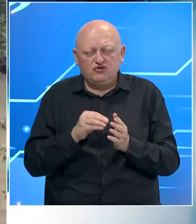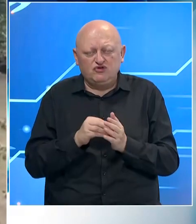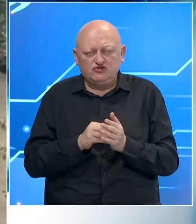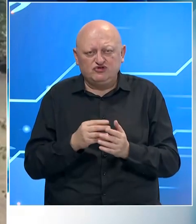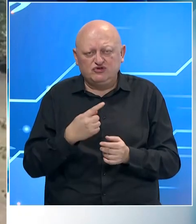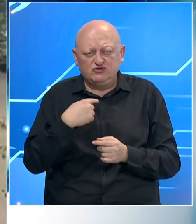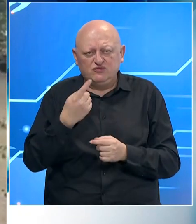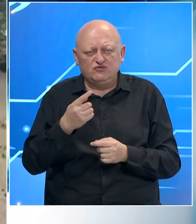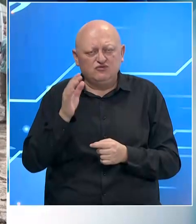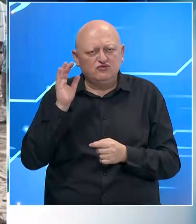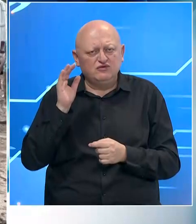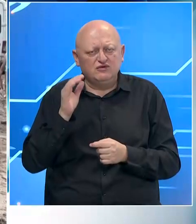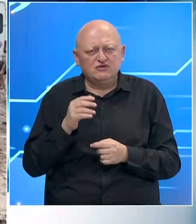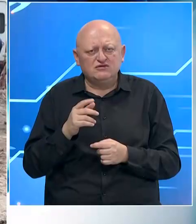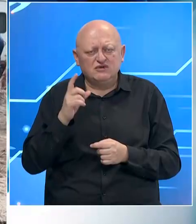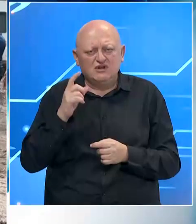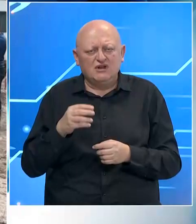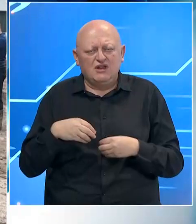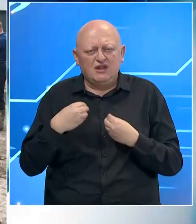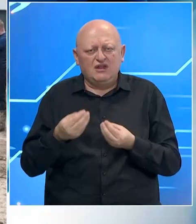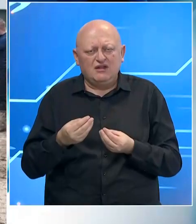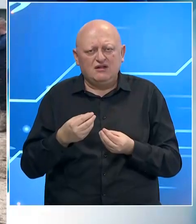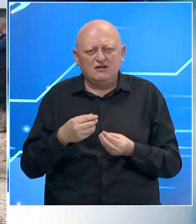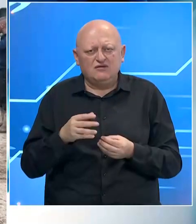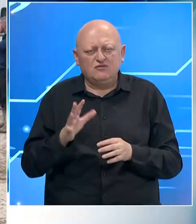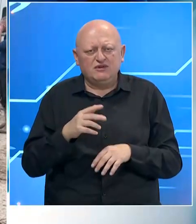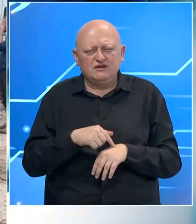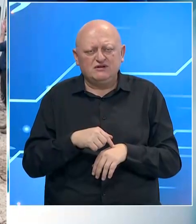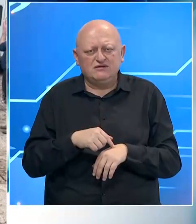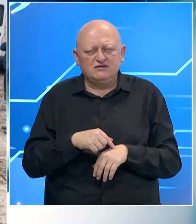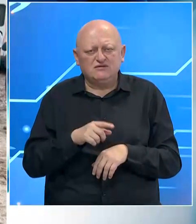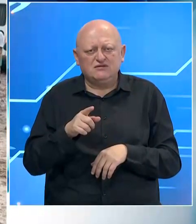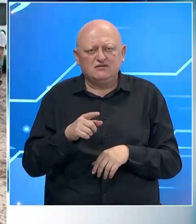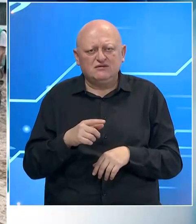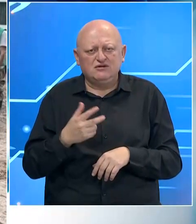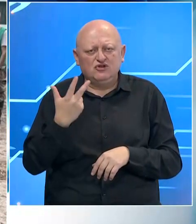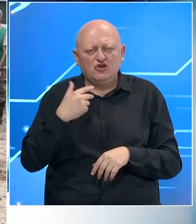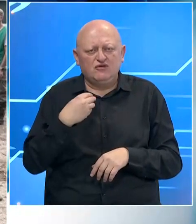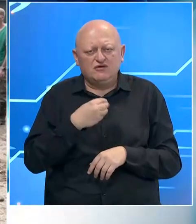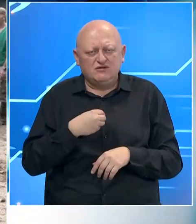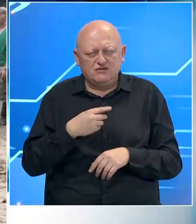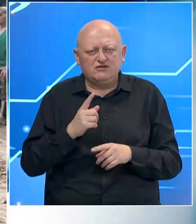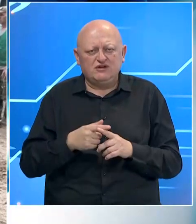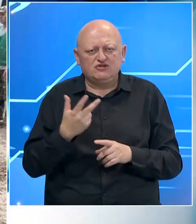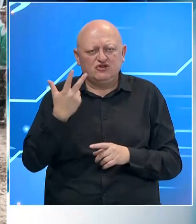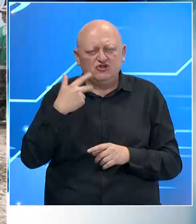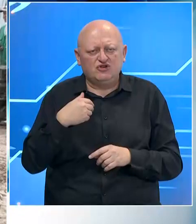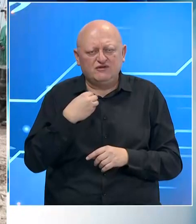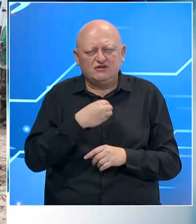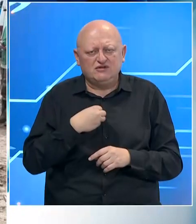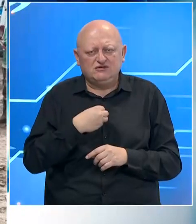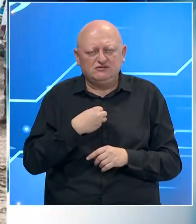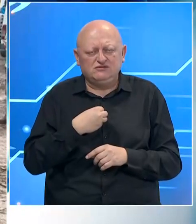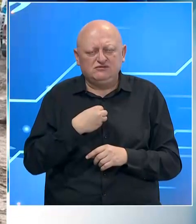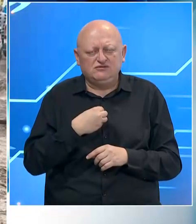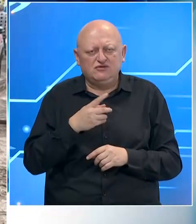spomenuti, čula sam u generalnoj najavi za naše vijesti, u 15 sati si spomenuli da je trodevna žalost, tačno je trodevna žalost. Znači,